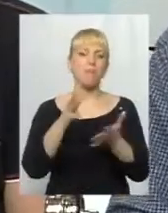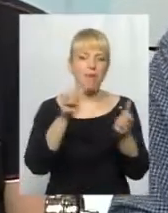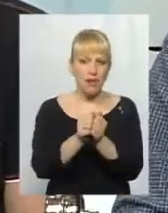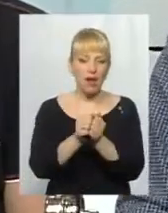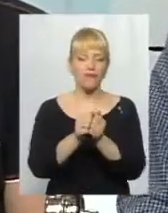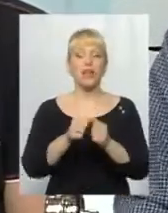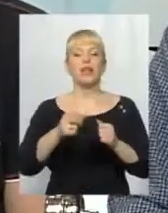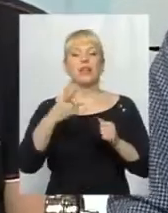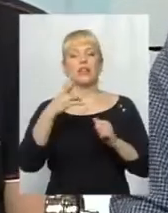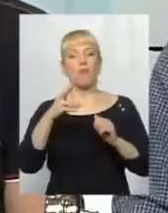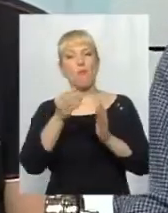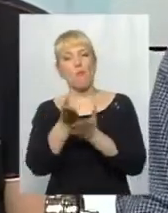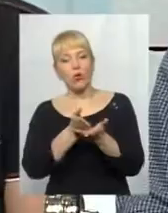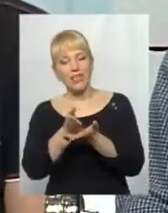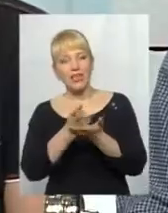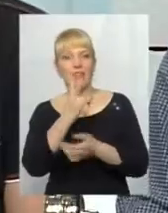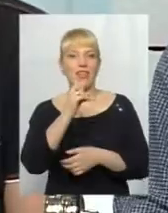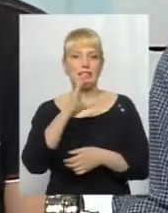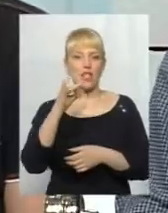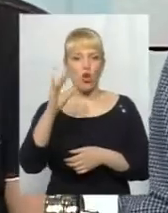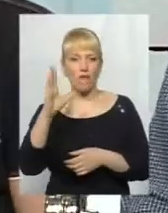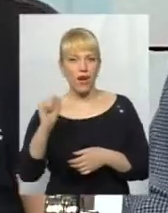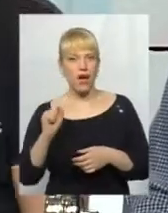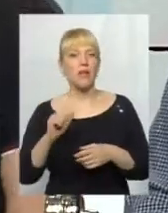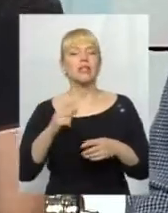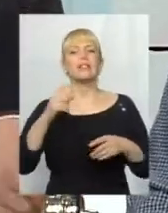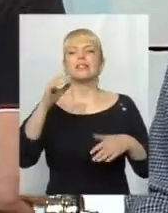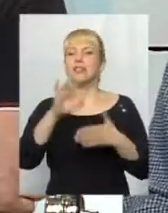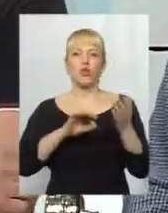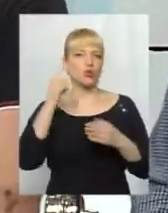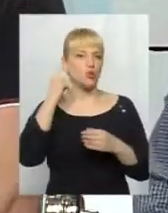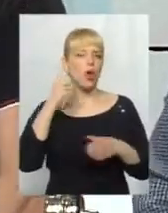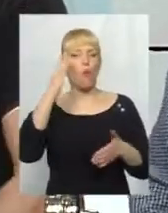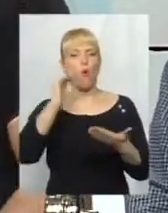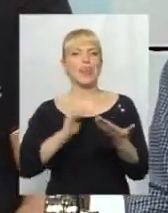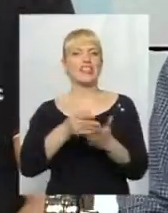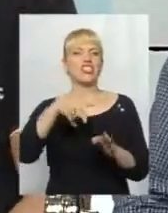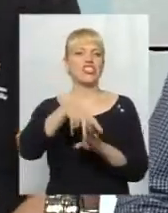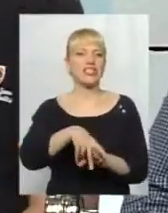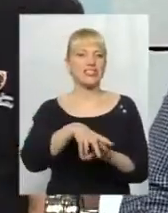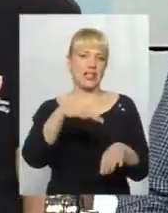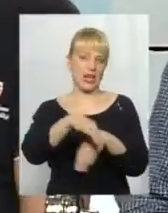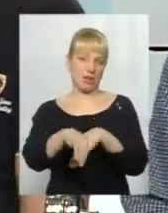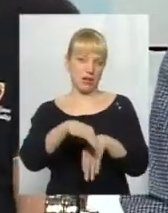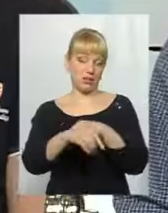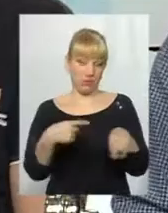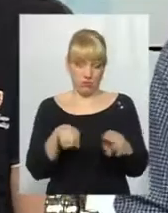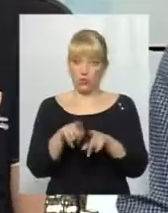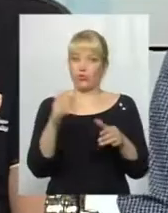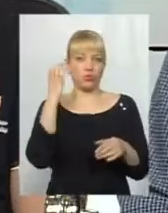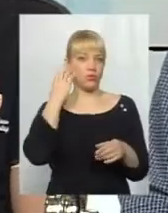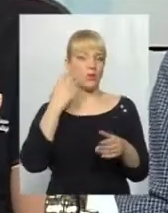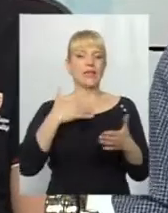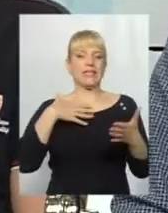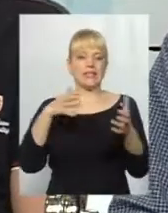чи насіровав, ми одразу чуємо про якийсь політичний тиск та політичні репресії. І зараз ми чуємо те саме. Спіймали в громадського